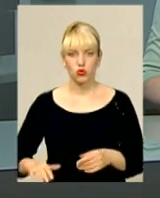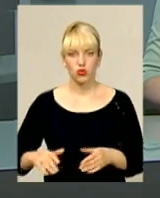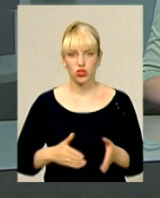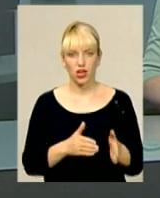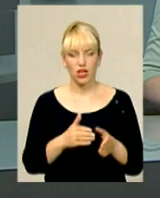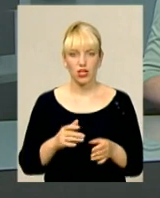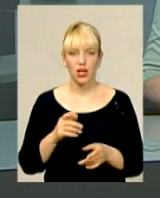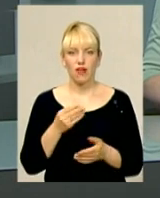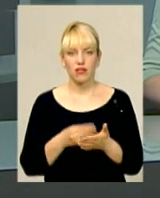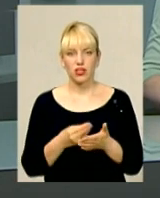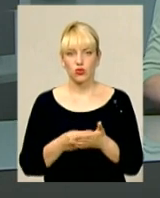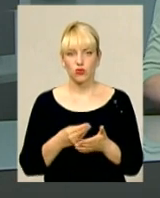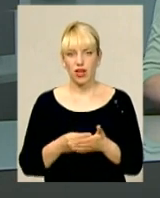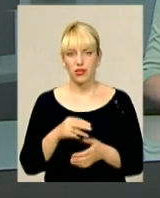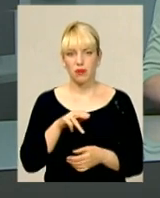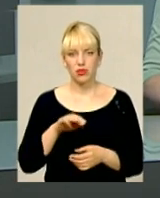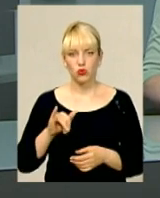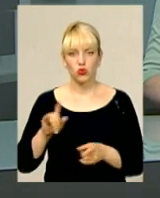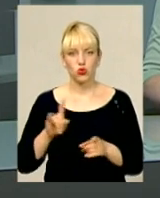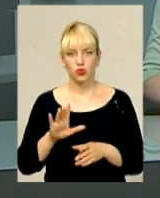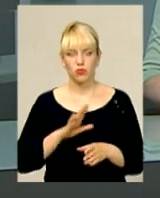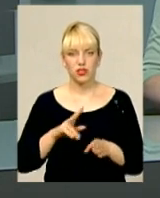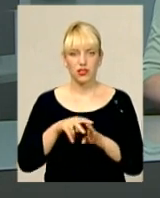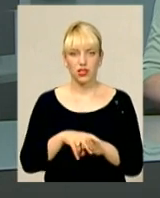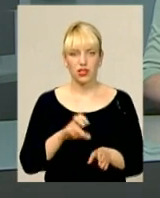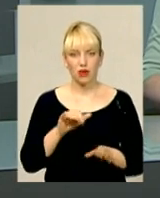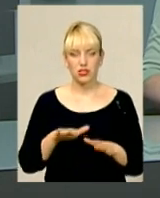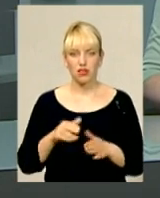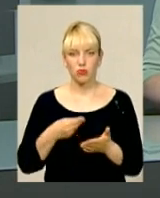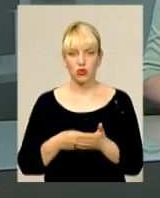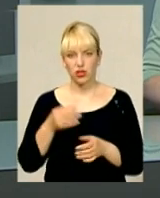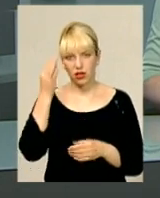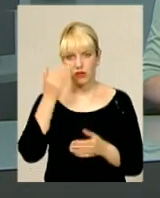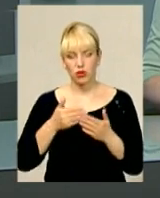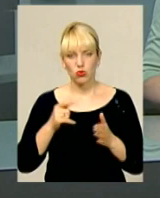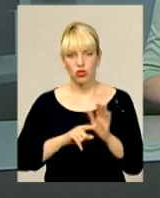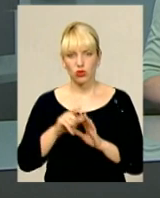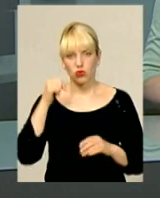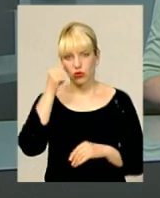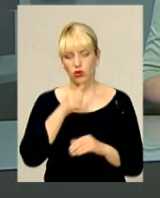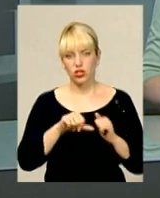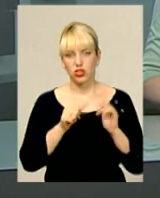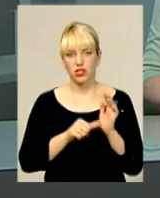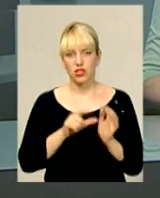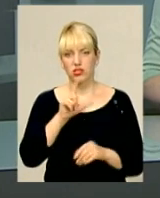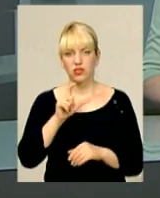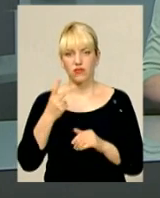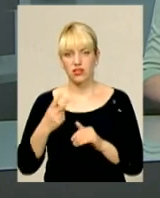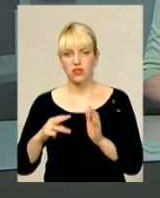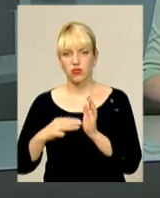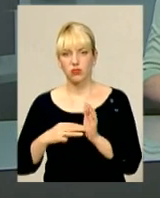фінансування профліцеїв, аби не скидати це на місцеві бюджети. Нагадаю, від початку року 16 із 28